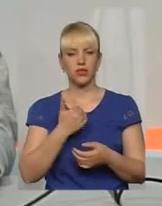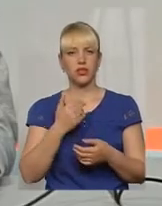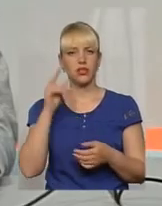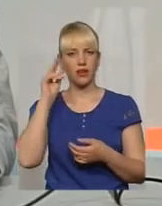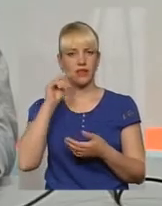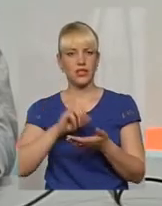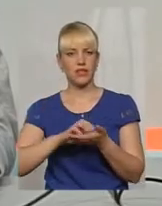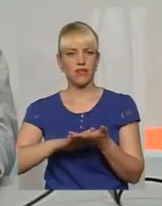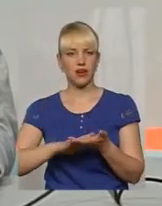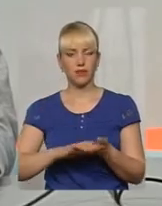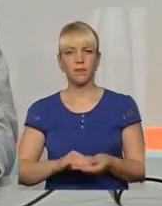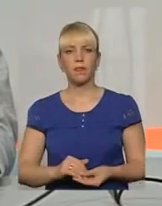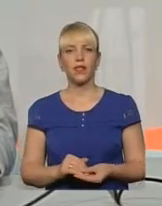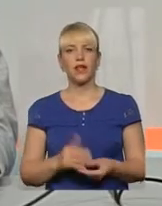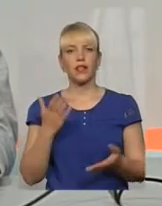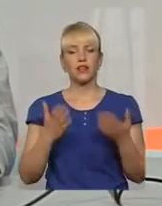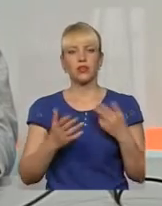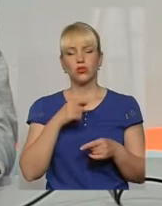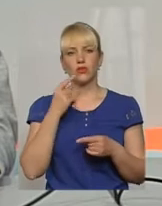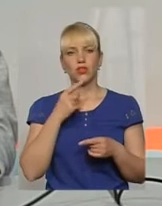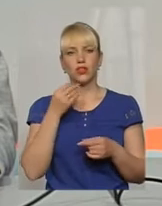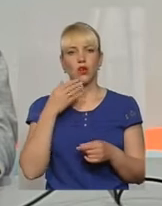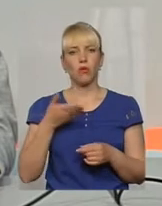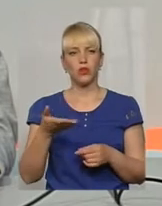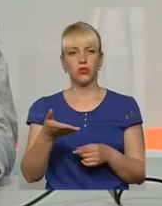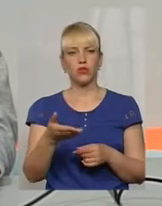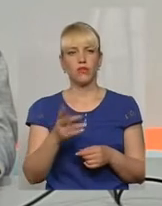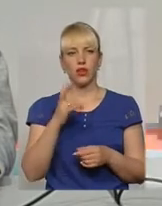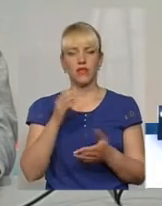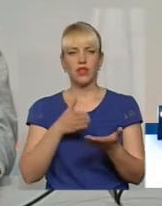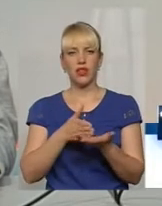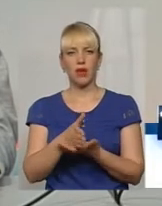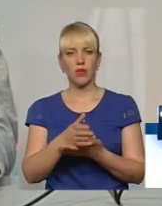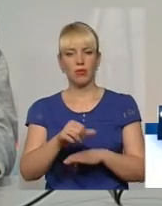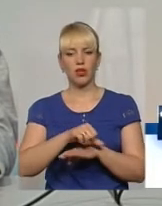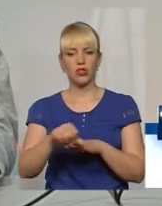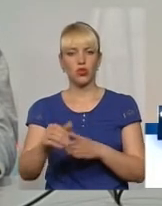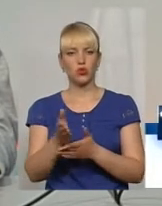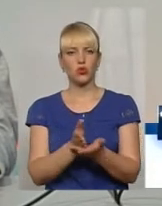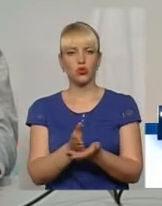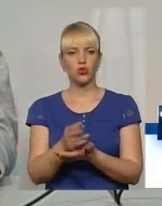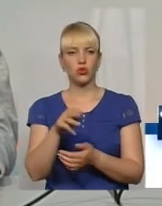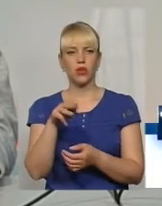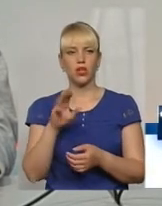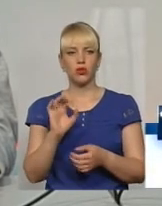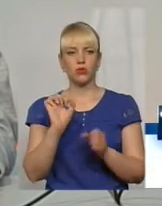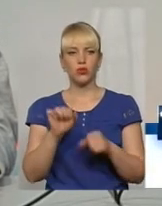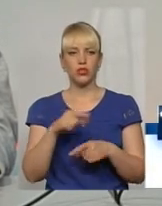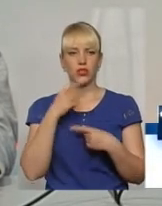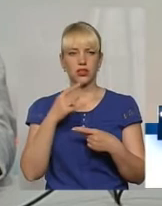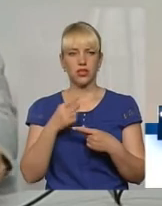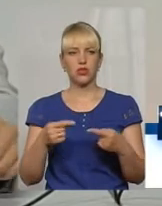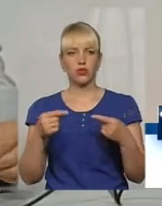його зняти. Ну, якщо коментувати саме напрямку міграційної служби, то можу ще сказати вам